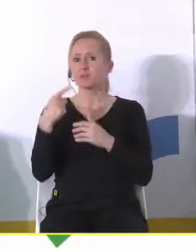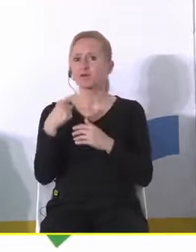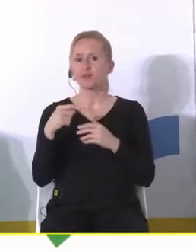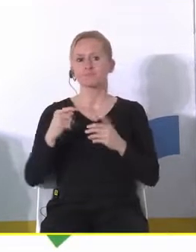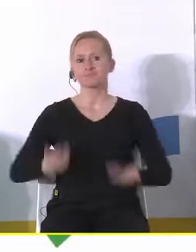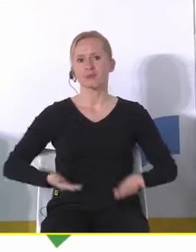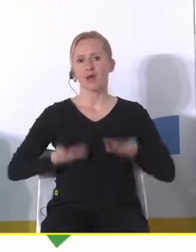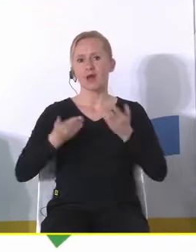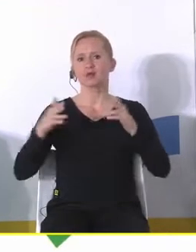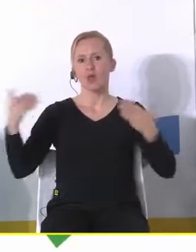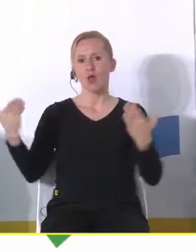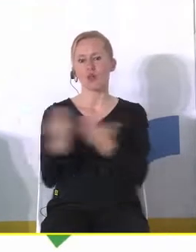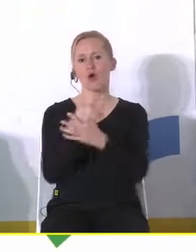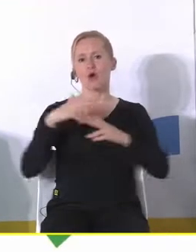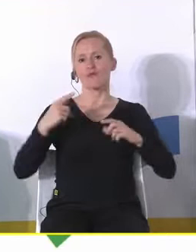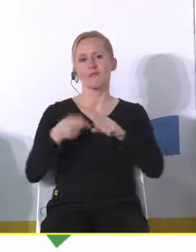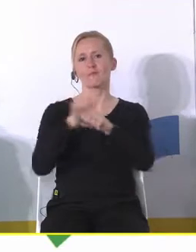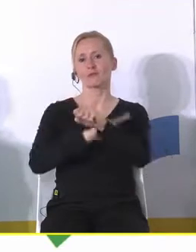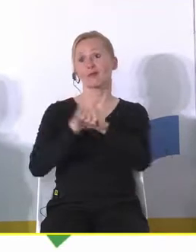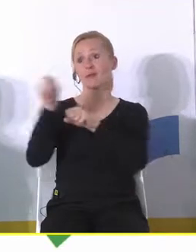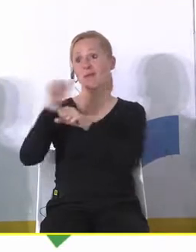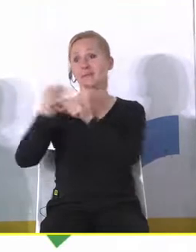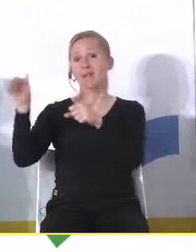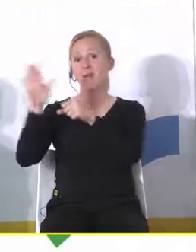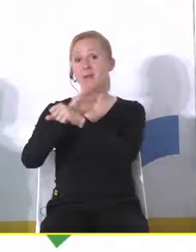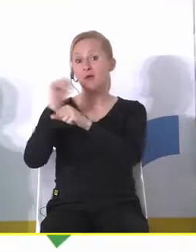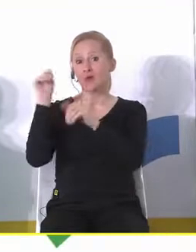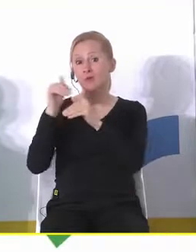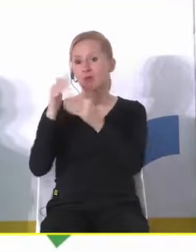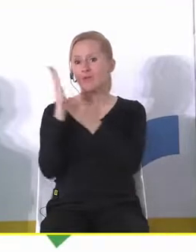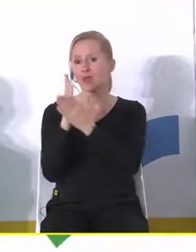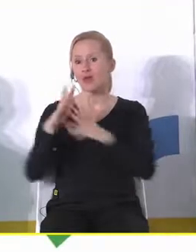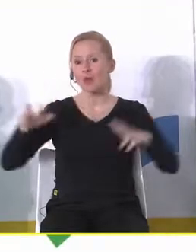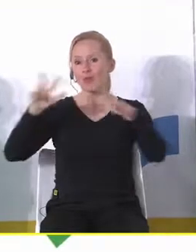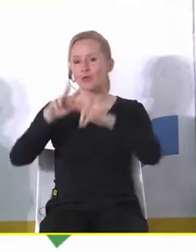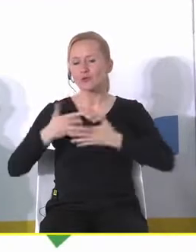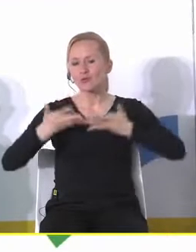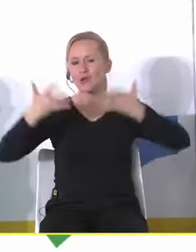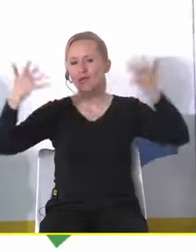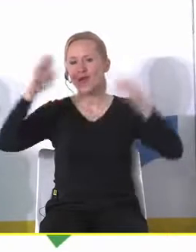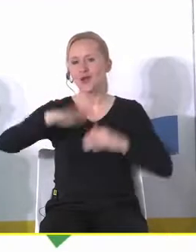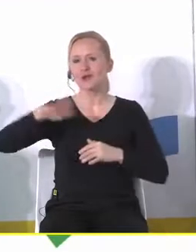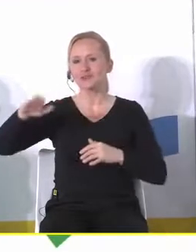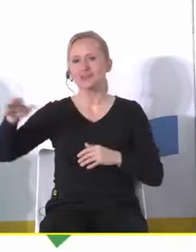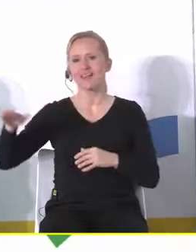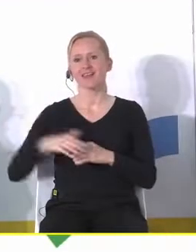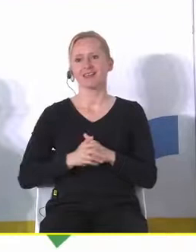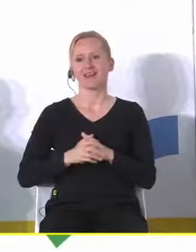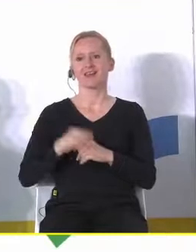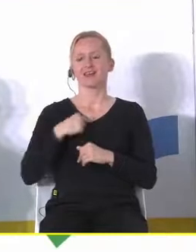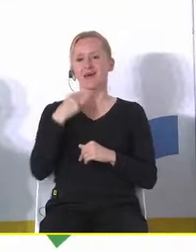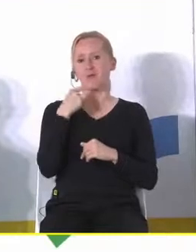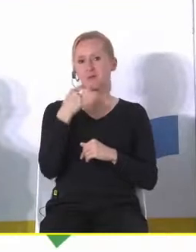Narodzin Nowego Poznania że w Poznaniu zdaje się że jest pełnomocnik ale tylko do spraw rodzin wielodzietnych tak właśnie taka była też sytuacja powiem jak